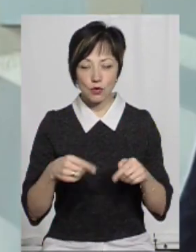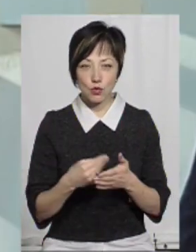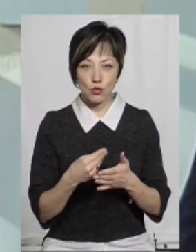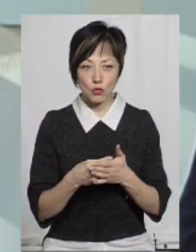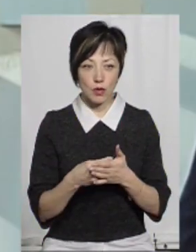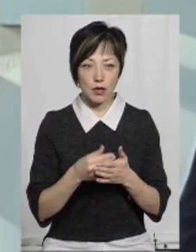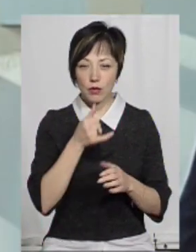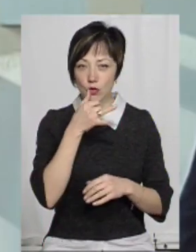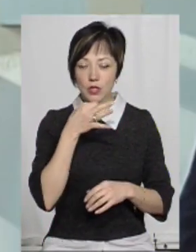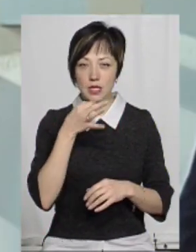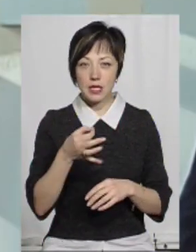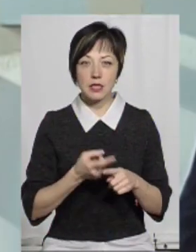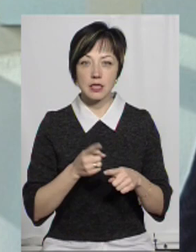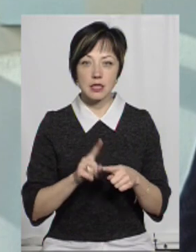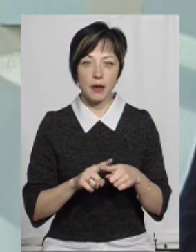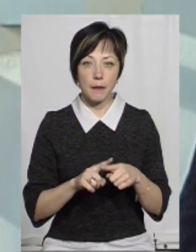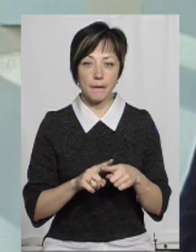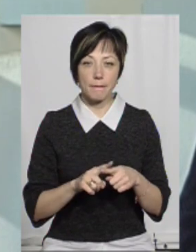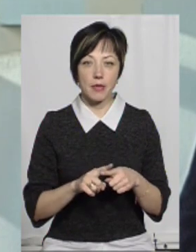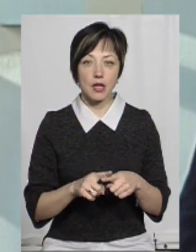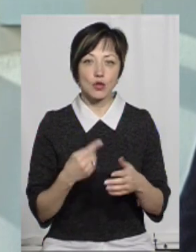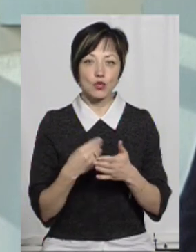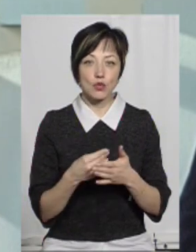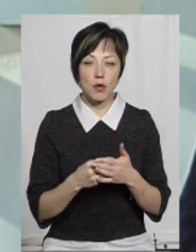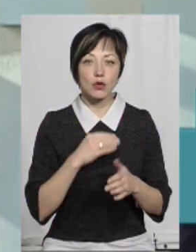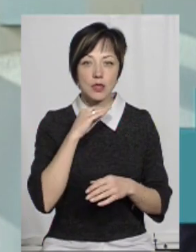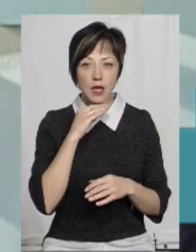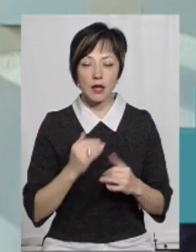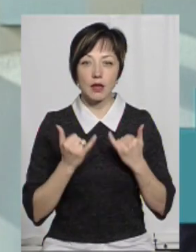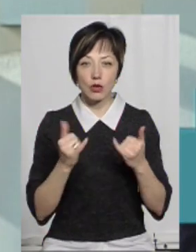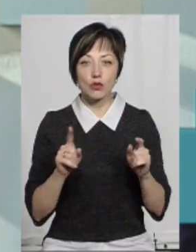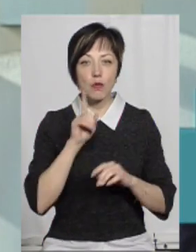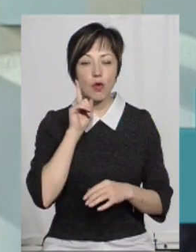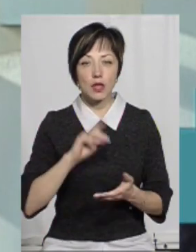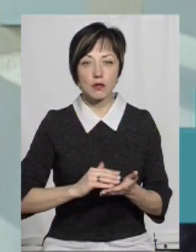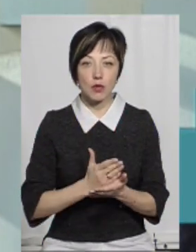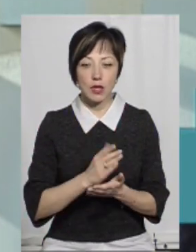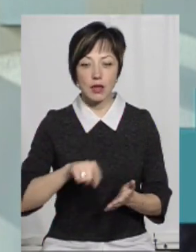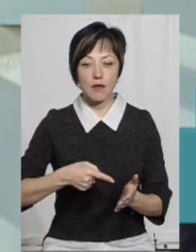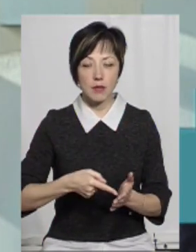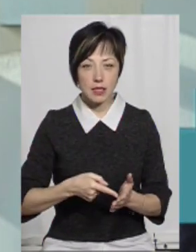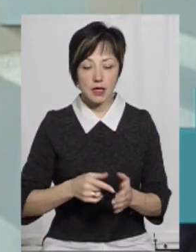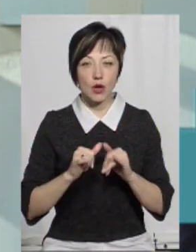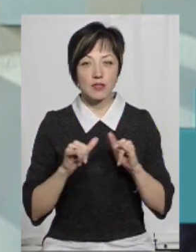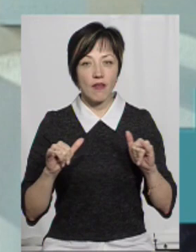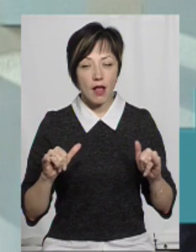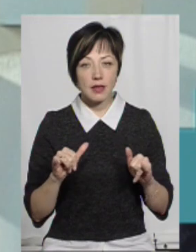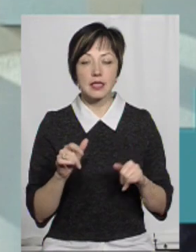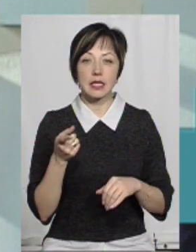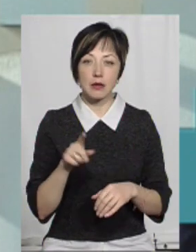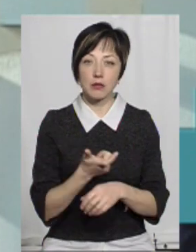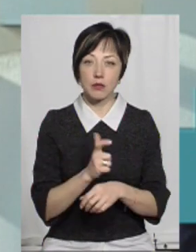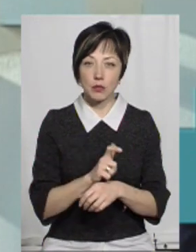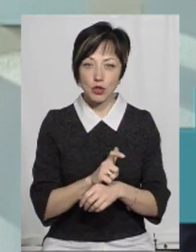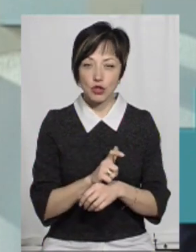суму, я не можу сказати, що це надзвичайно така сума достатня для того, щоб молодіжна політика в місті розвивалася,